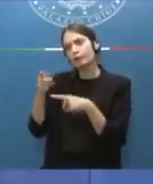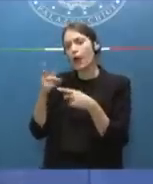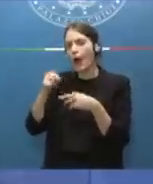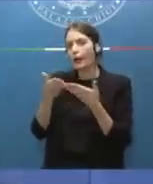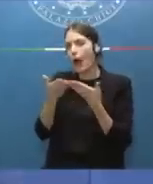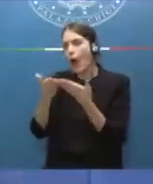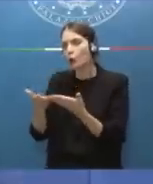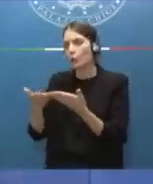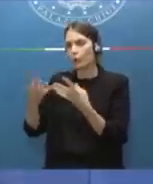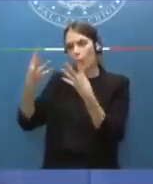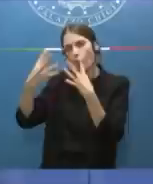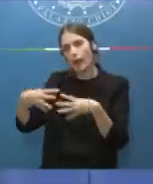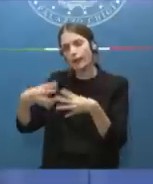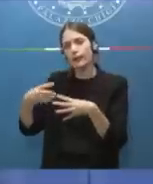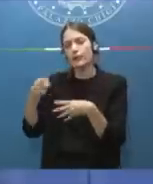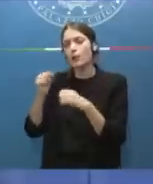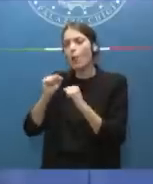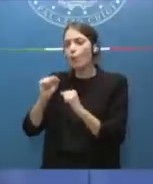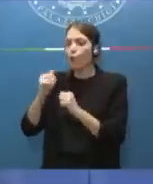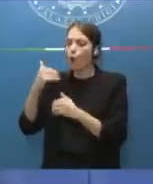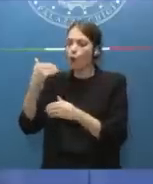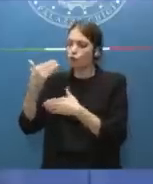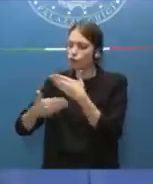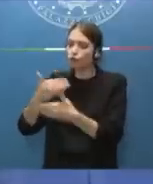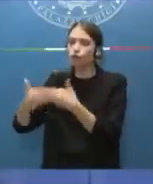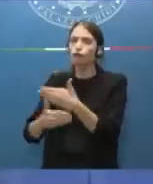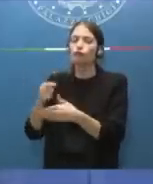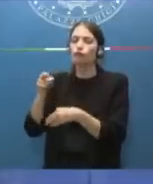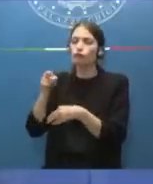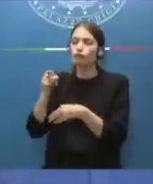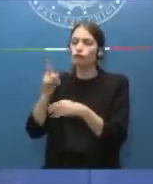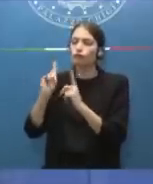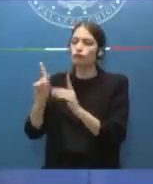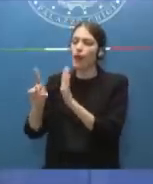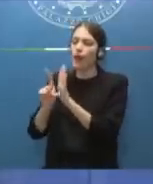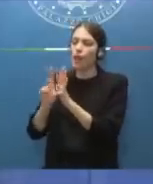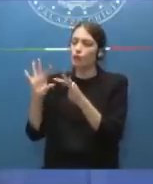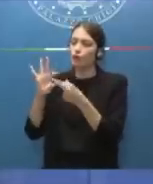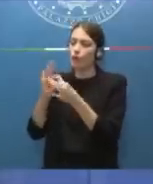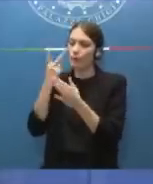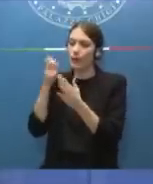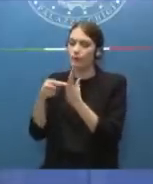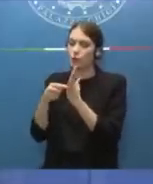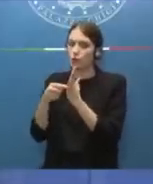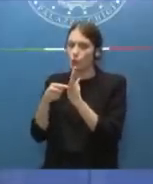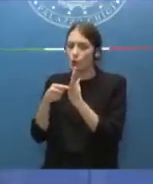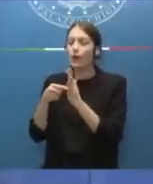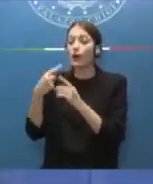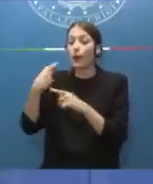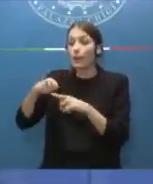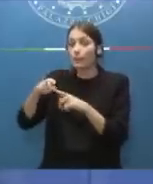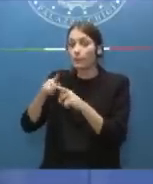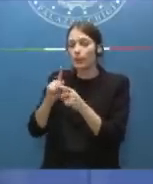nell'organizzazione perché possano adempiere a quello che la legge prevede e in secondo luogo anche per valutare anche qui in sede di